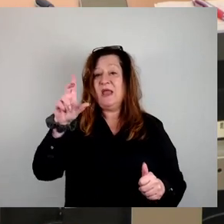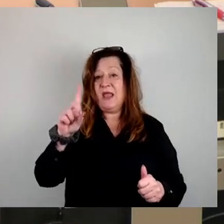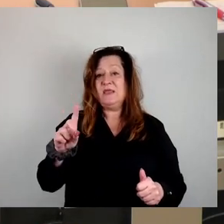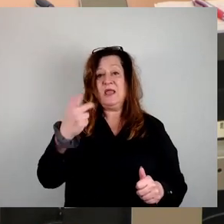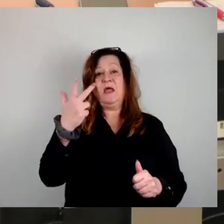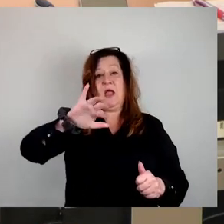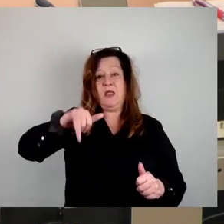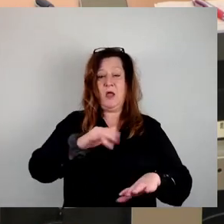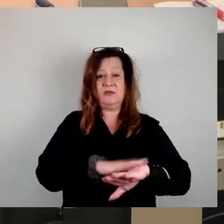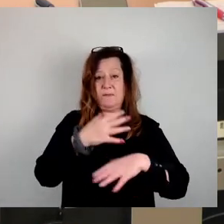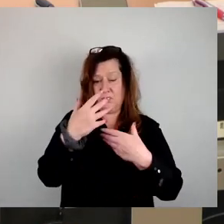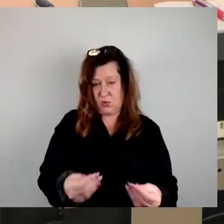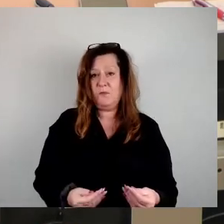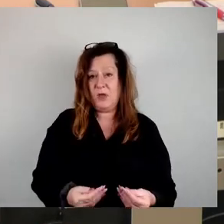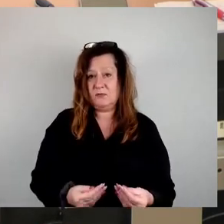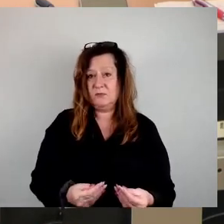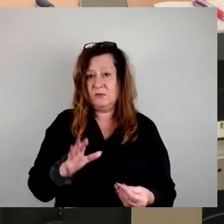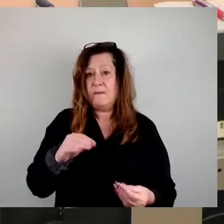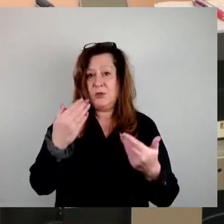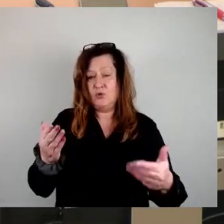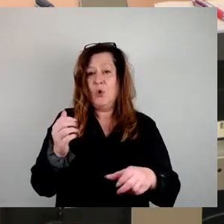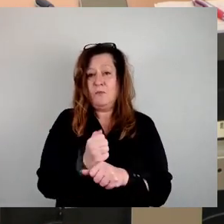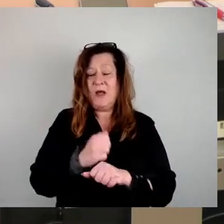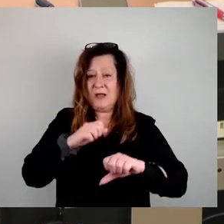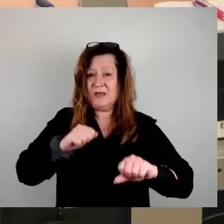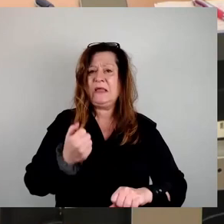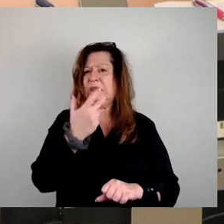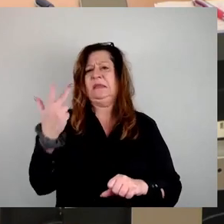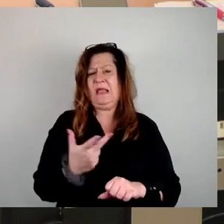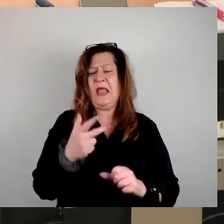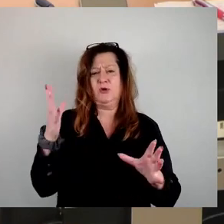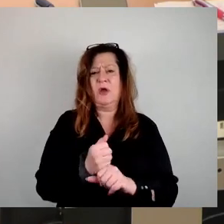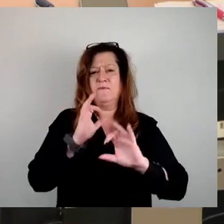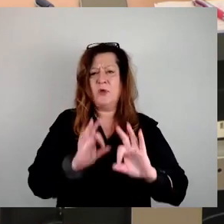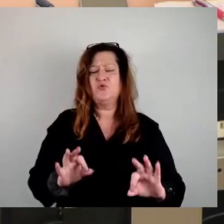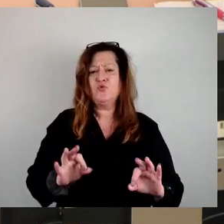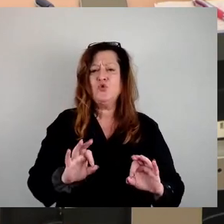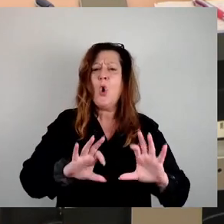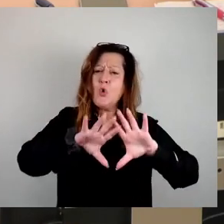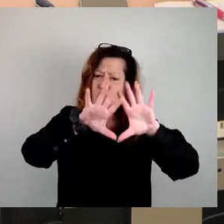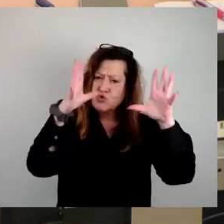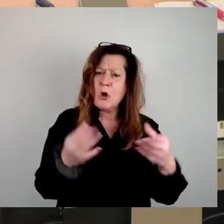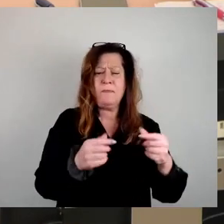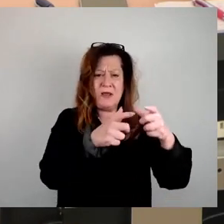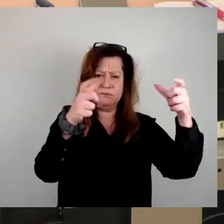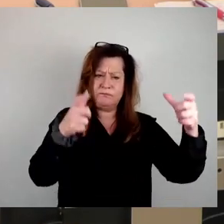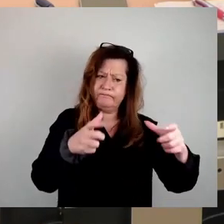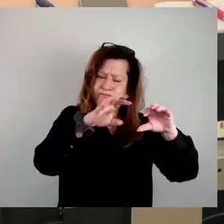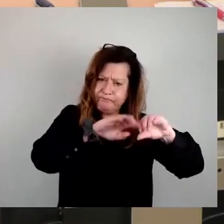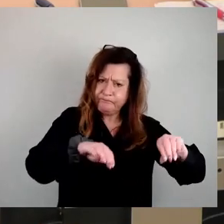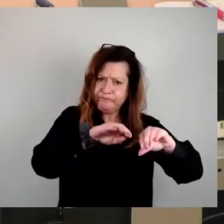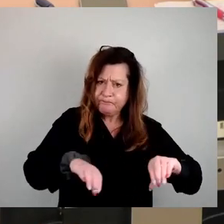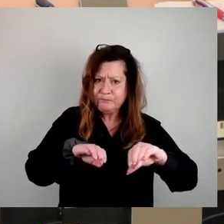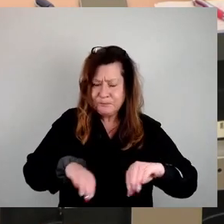diesbezüglich zu agieren. In den drei Jahren schafft man das, diese komplexen Einheiten und diese Cluster auch so aufzuteilen, dass man einen Teil